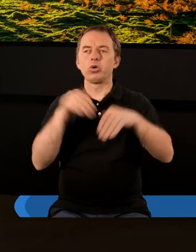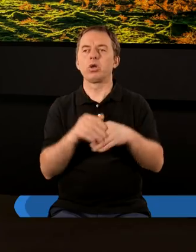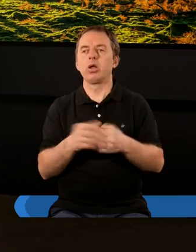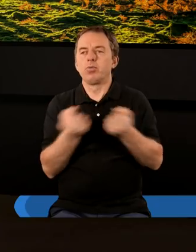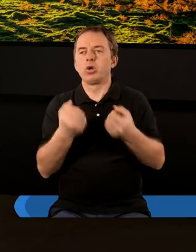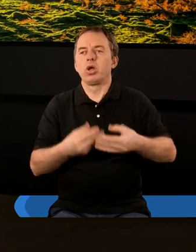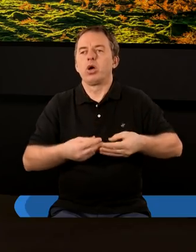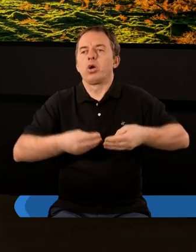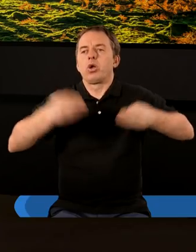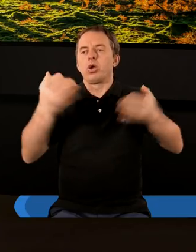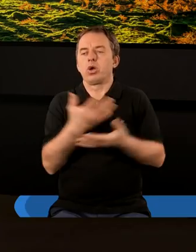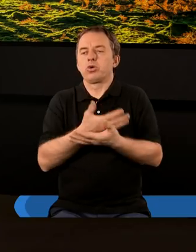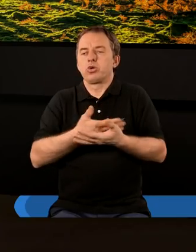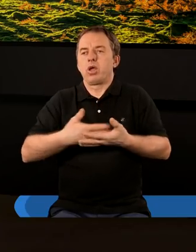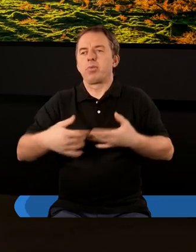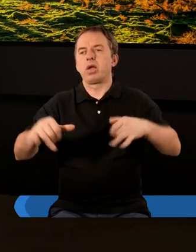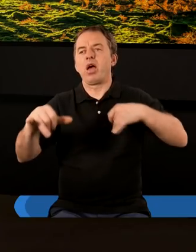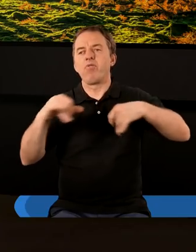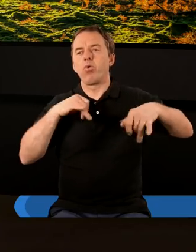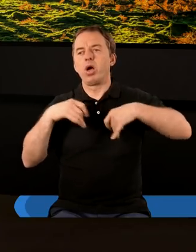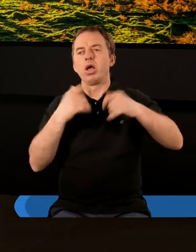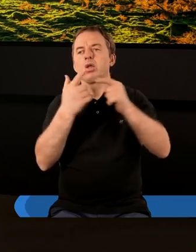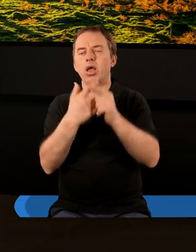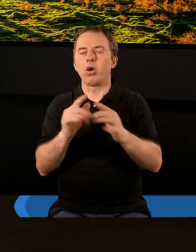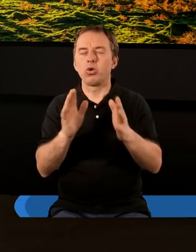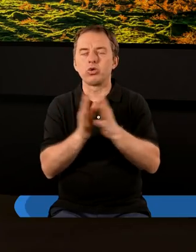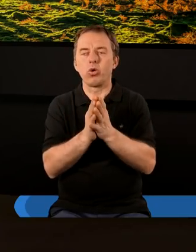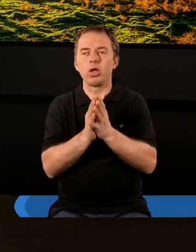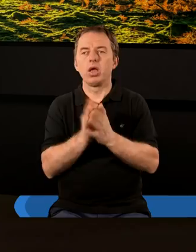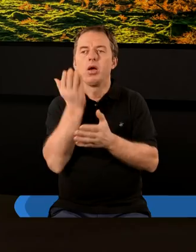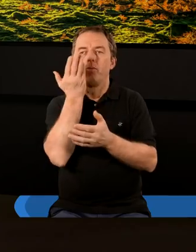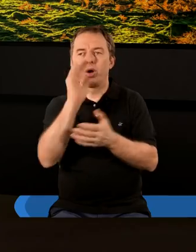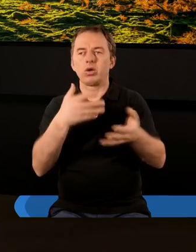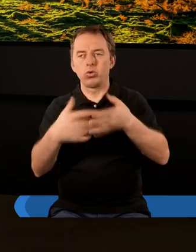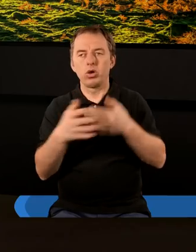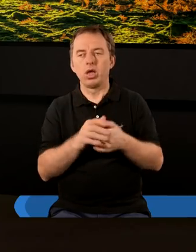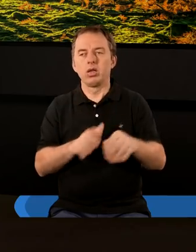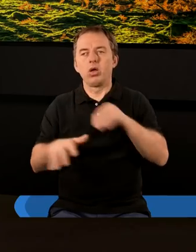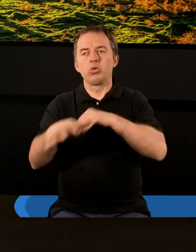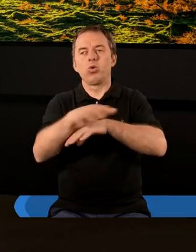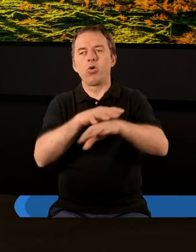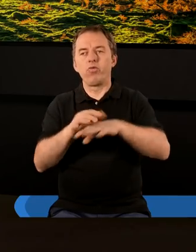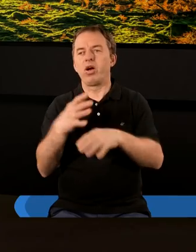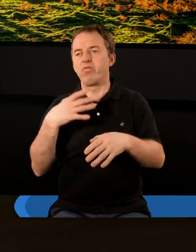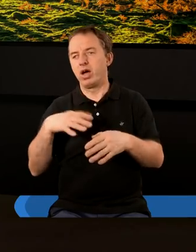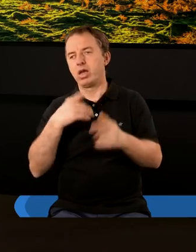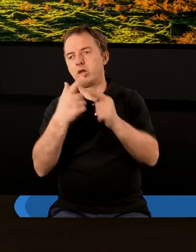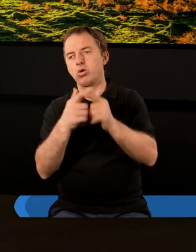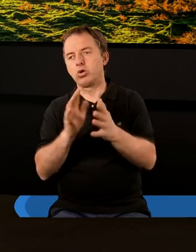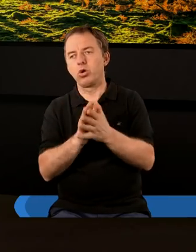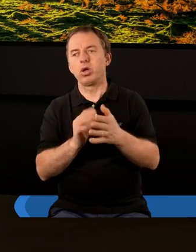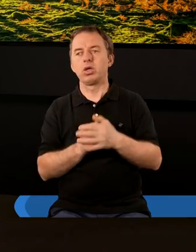mocno rosła ta ziemska władza Kościoła, ale bardzo słabła ta duchowa wartość